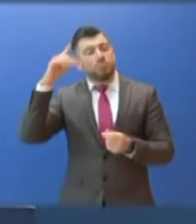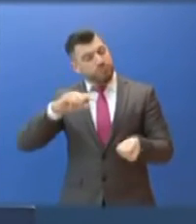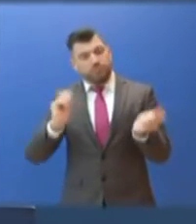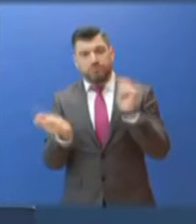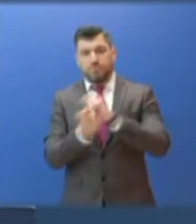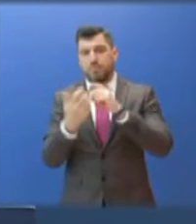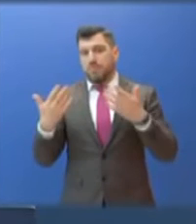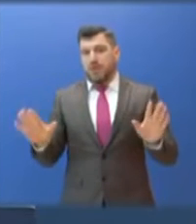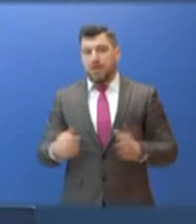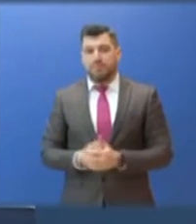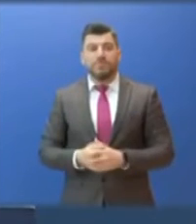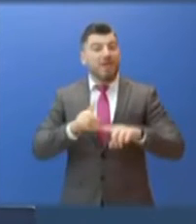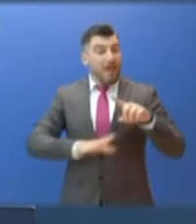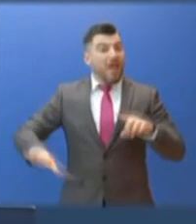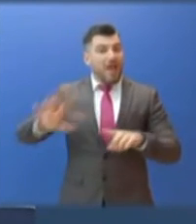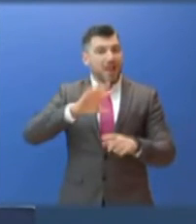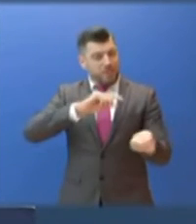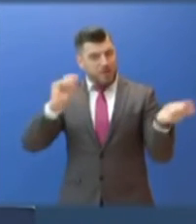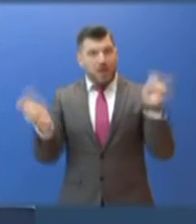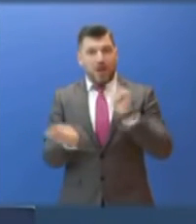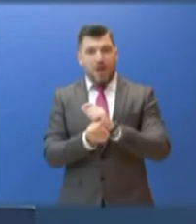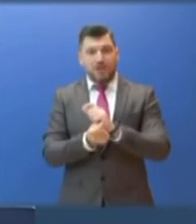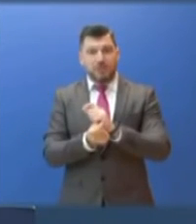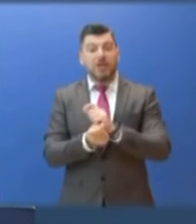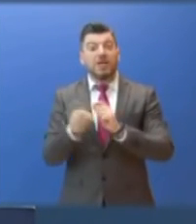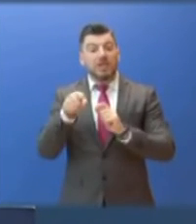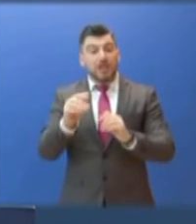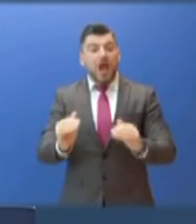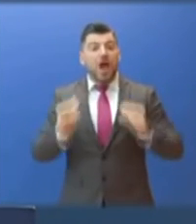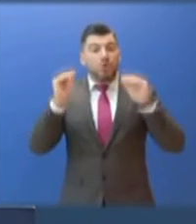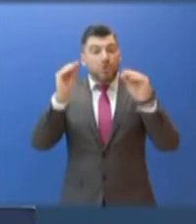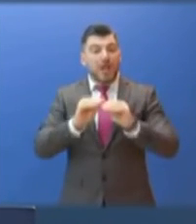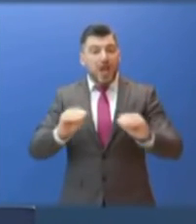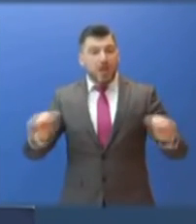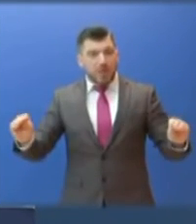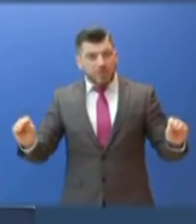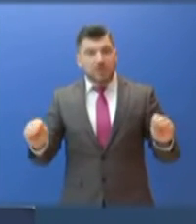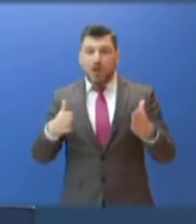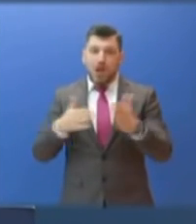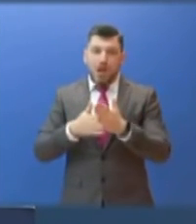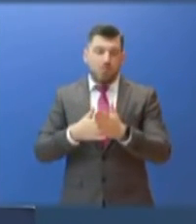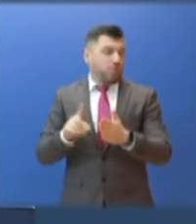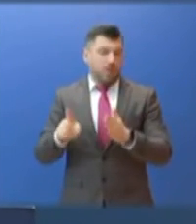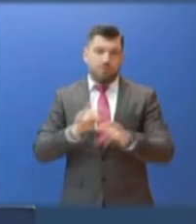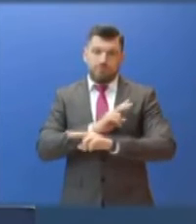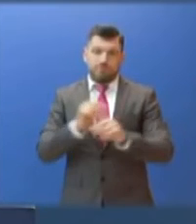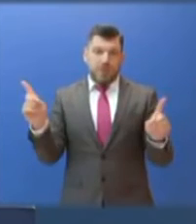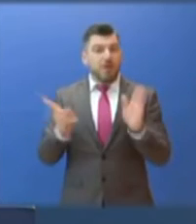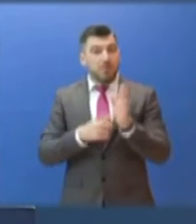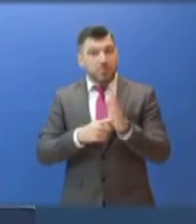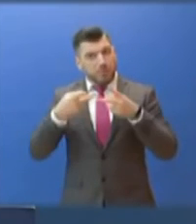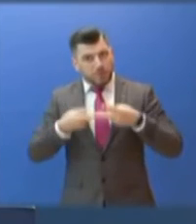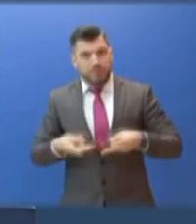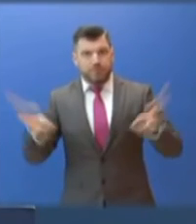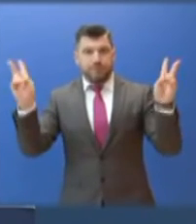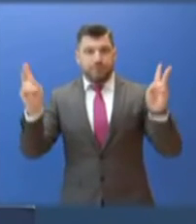Η χώρα συνολικά αλλάζει και την πορεία αυτή και στην ανώτατη εκπαίδευση δεν μπορεί να την παρεμποδίζει κανείς. Στο πλαίσιο αυτό, από τη